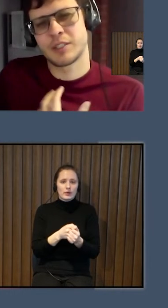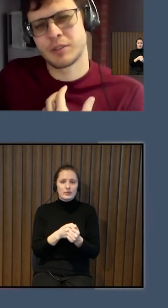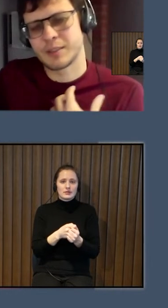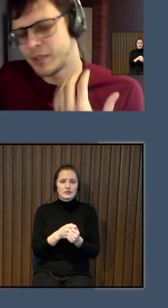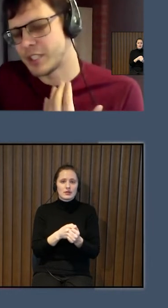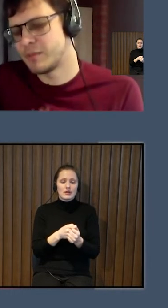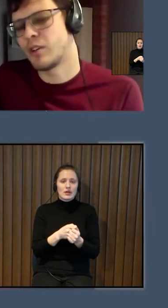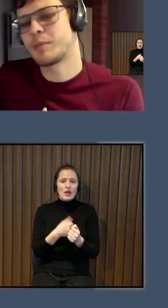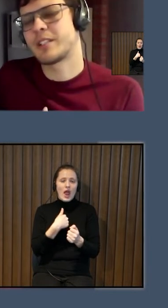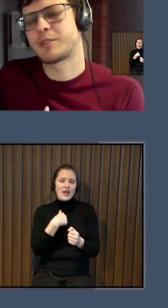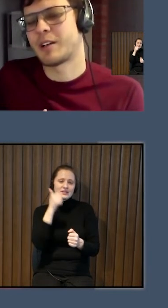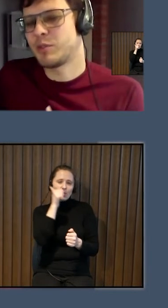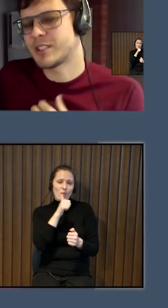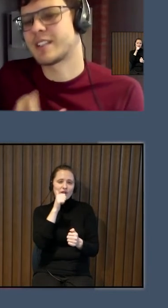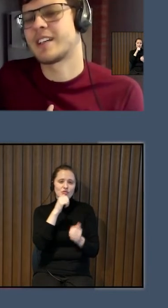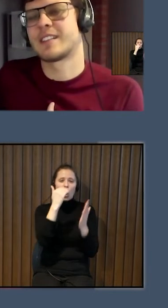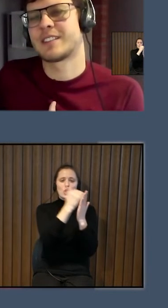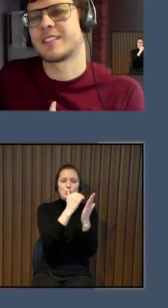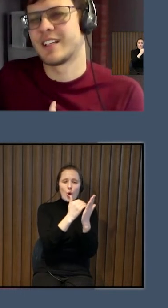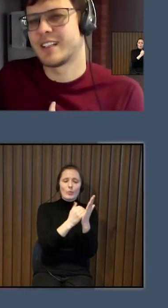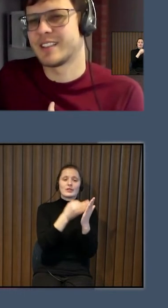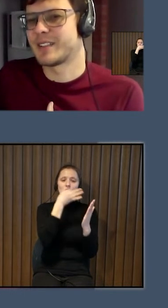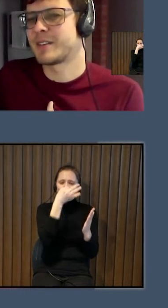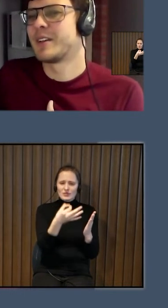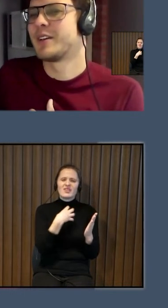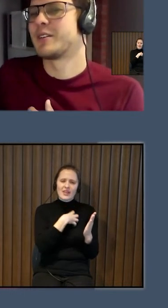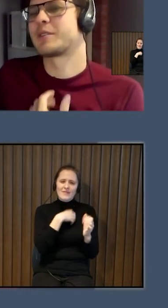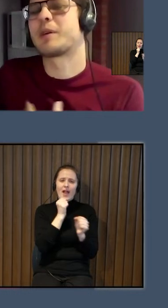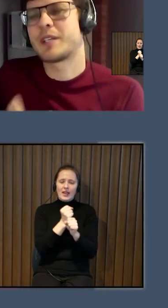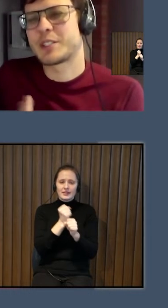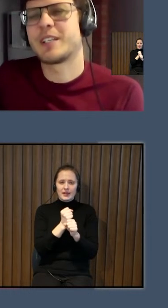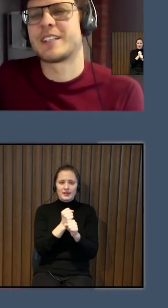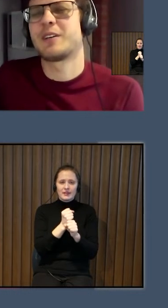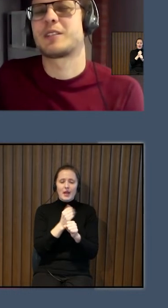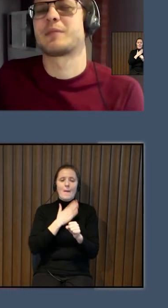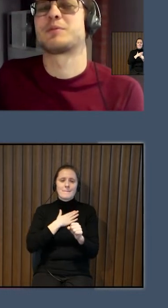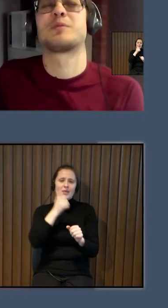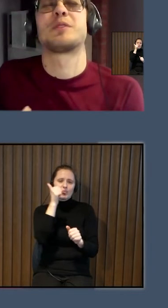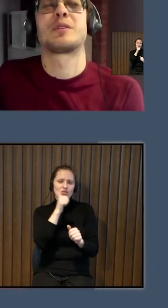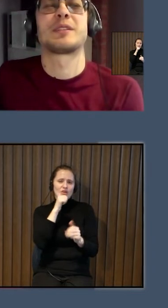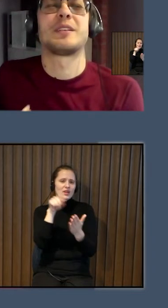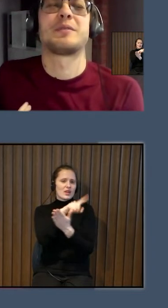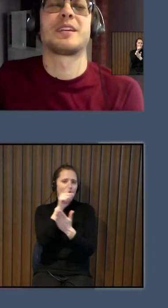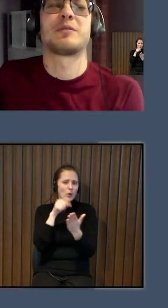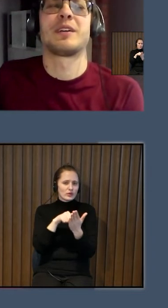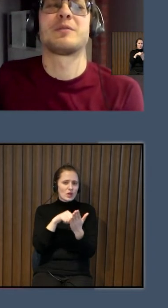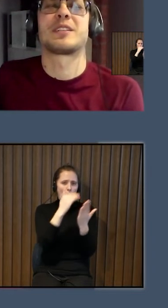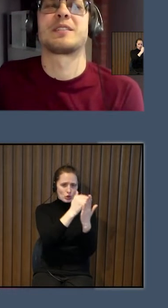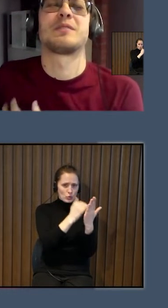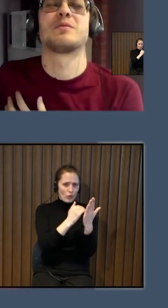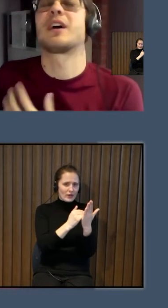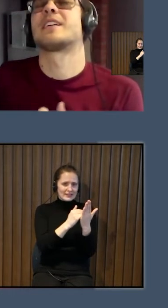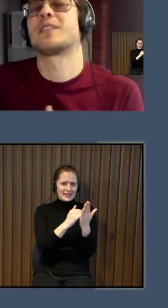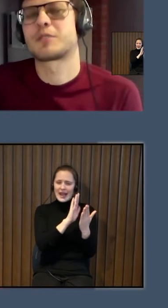normatīvs tā nosaka, tad tas ir jādara. Man bieži vien ir jautājums, mums normatīvi arī